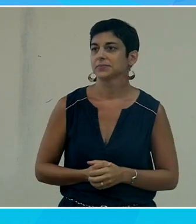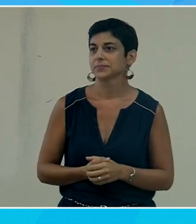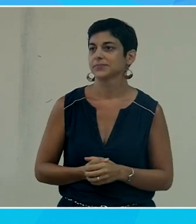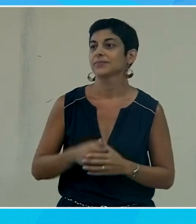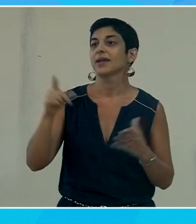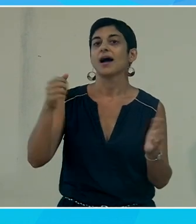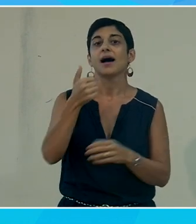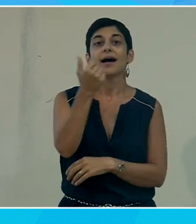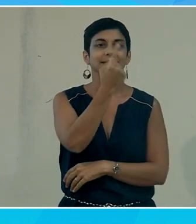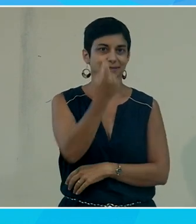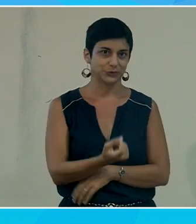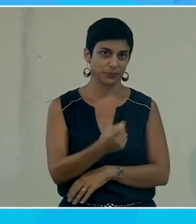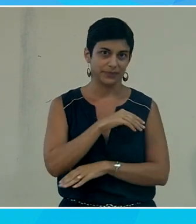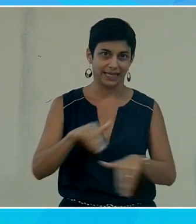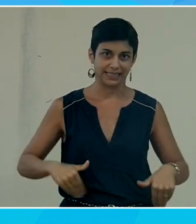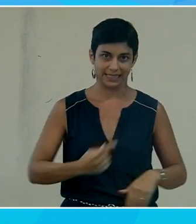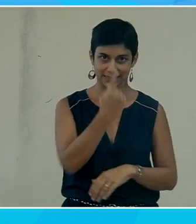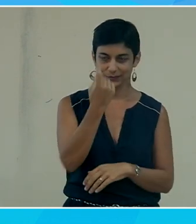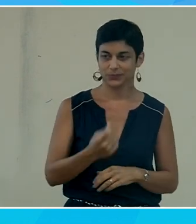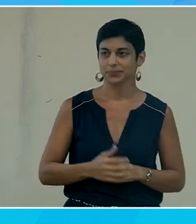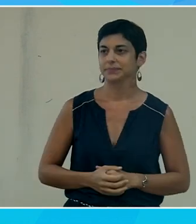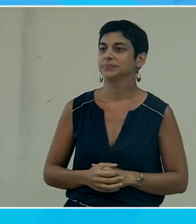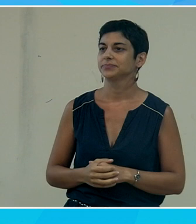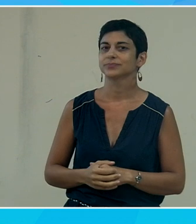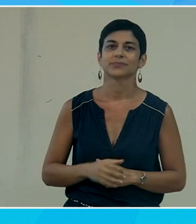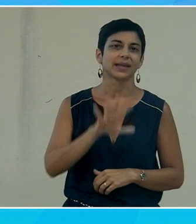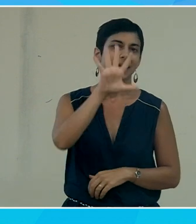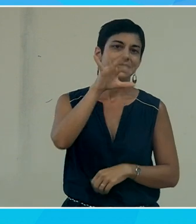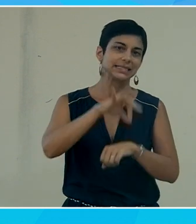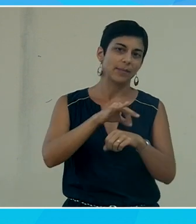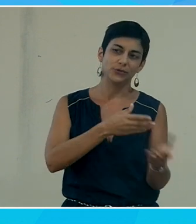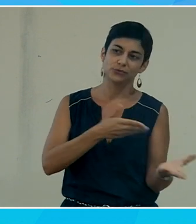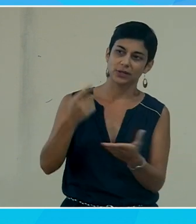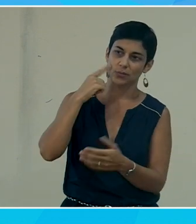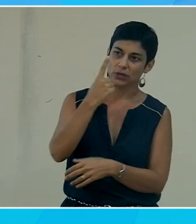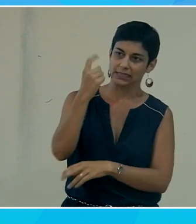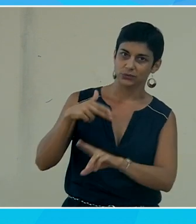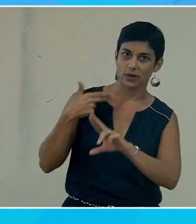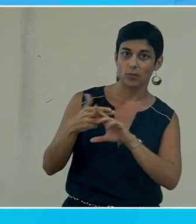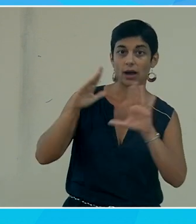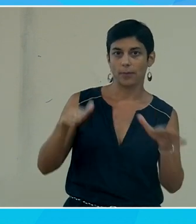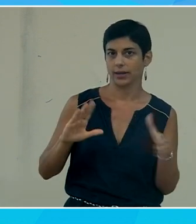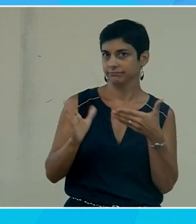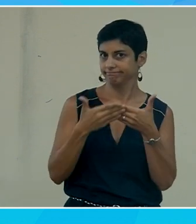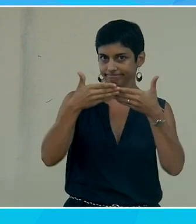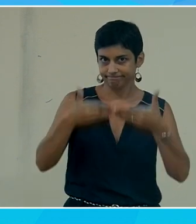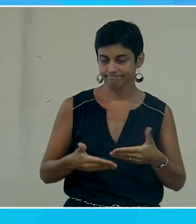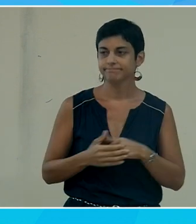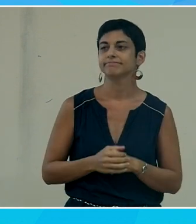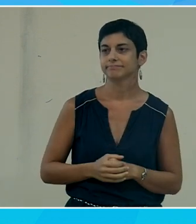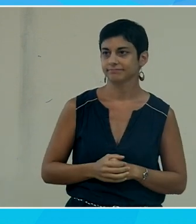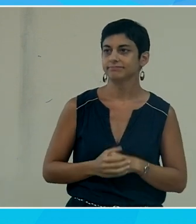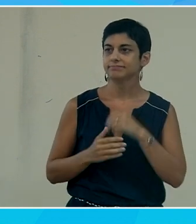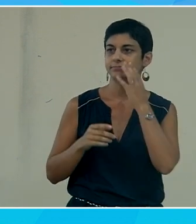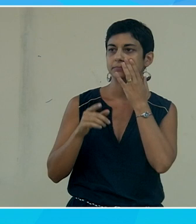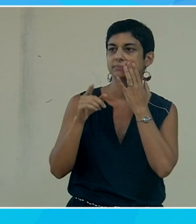ah une dernière question une dernière question allez on se donne cinq minutes pour la question réponse et après on conclut merci beaucoup parce que